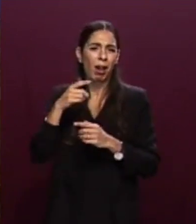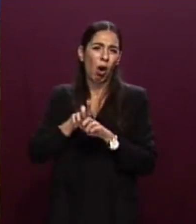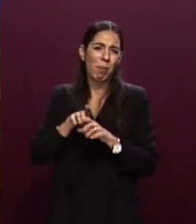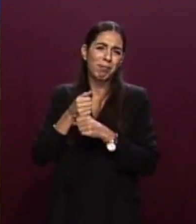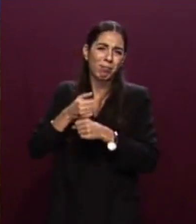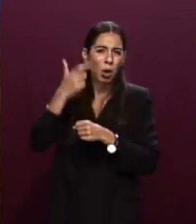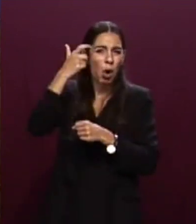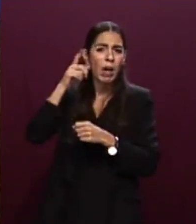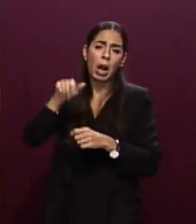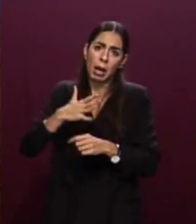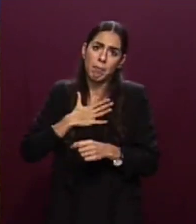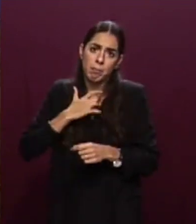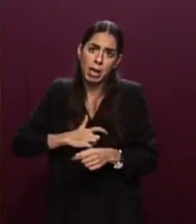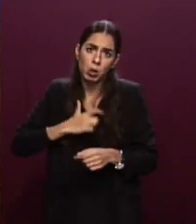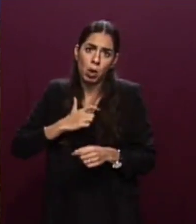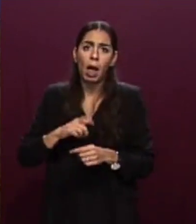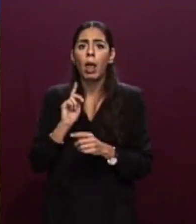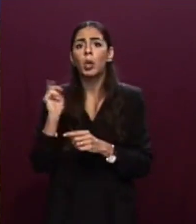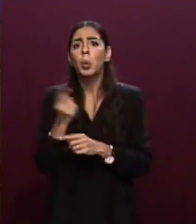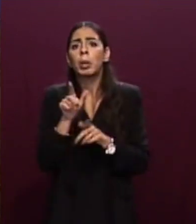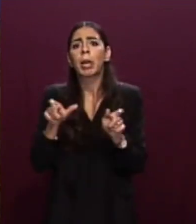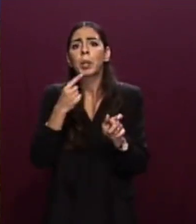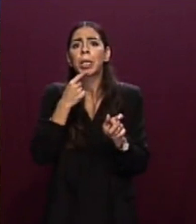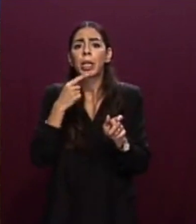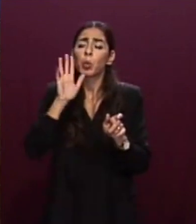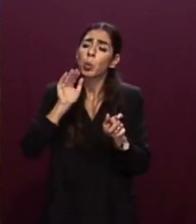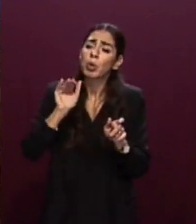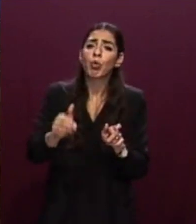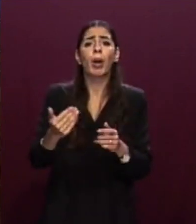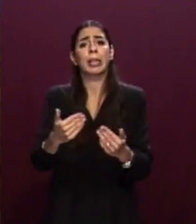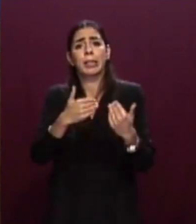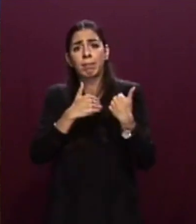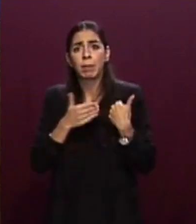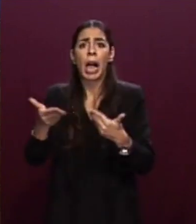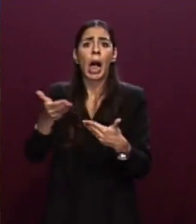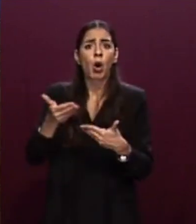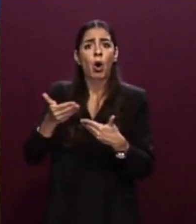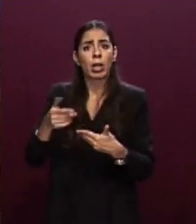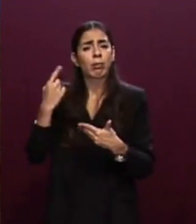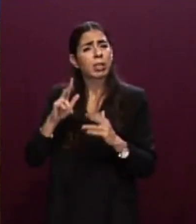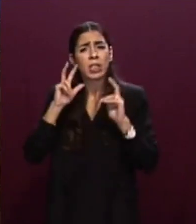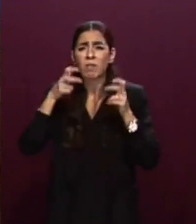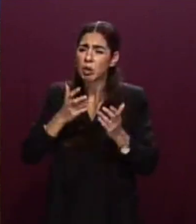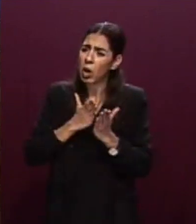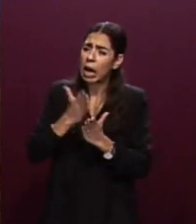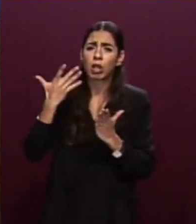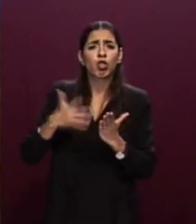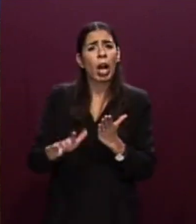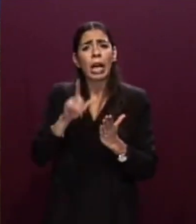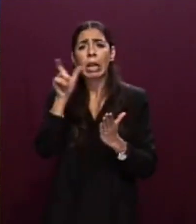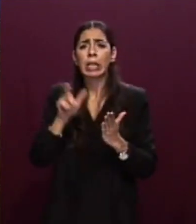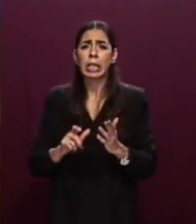concorrono ogni giorno alla gestione dell'accoglienza e all'enorme sforzo che da anni va conducendo l'Italia per assicurare ai migranti